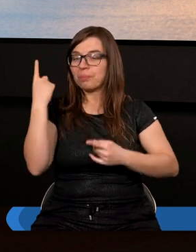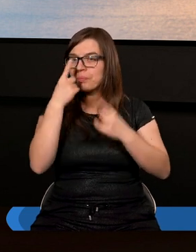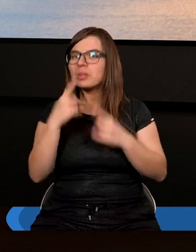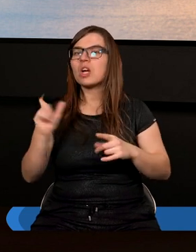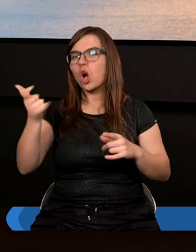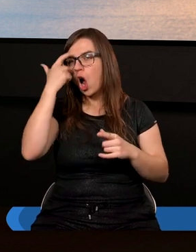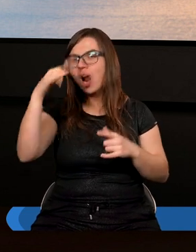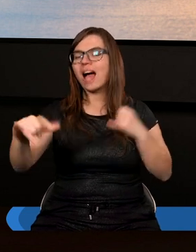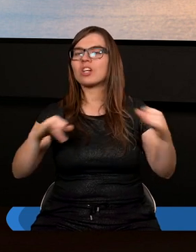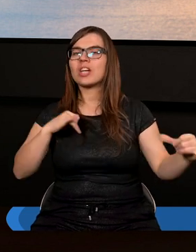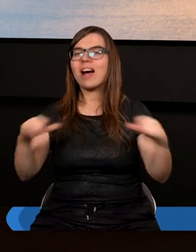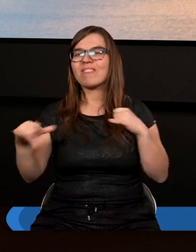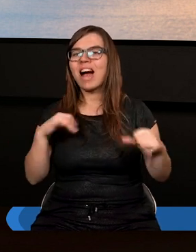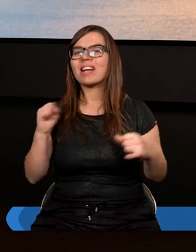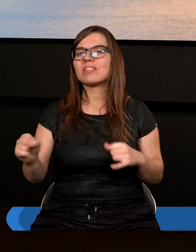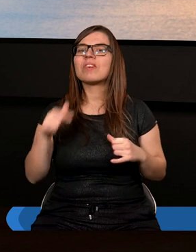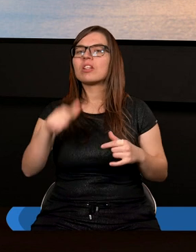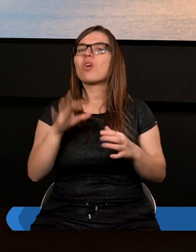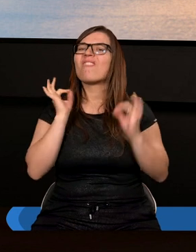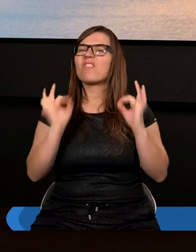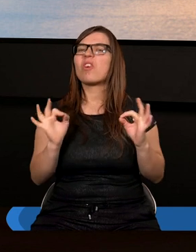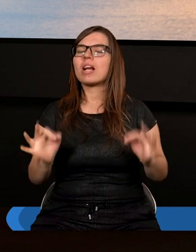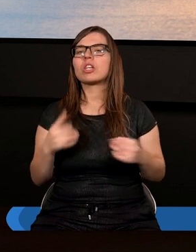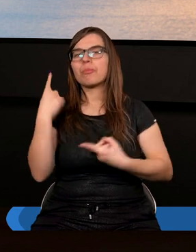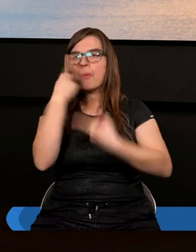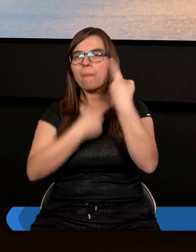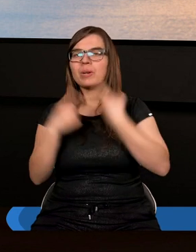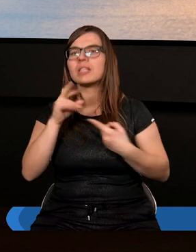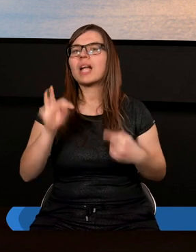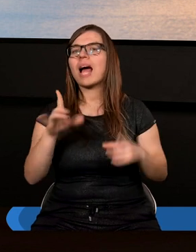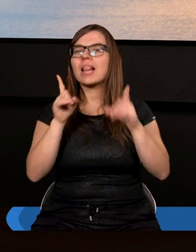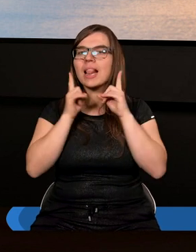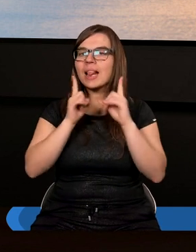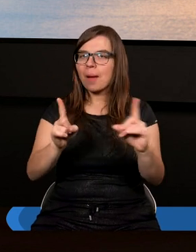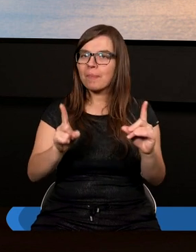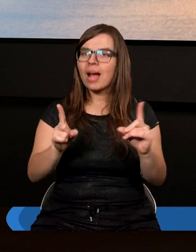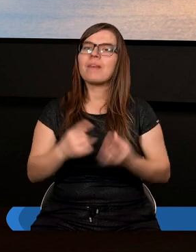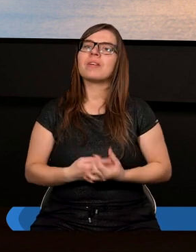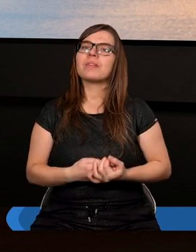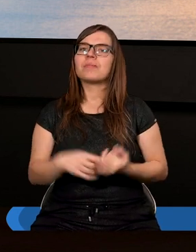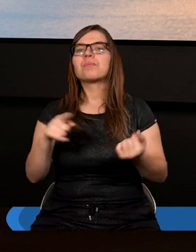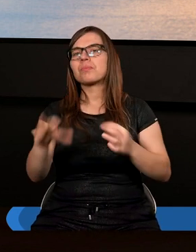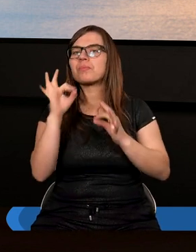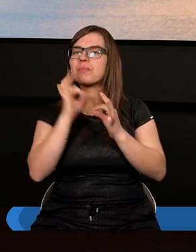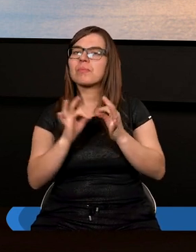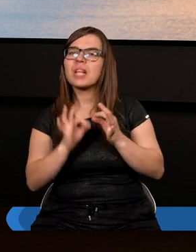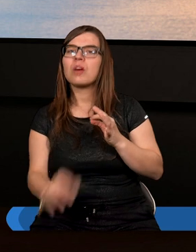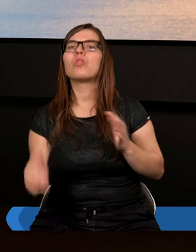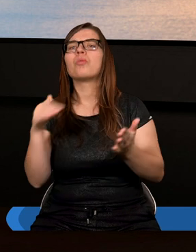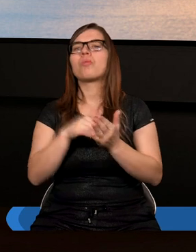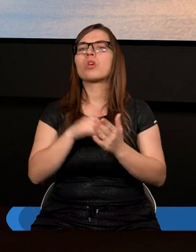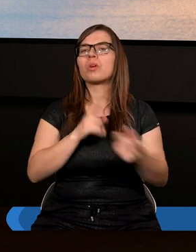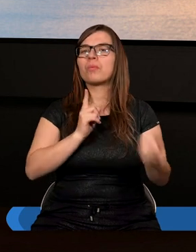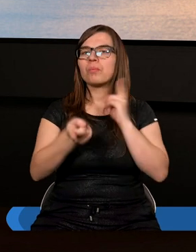tytule, rola szafarstwa, to właściwie pomyślałem, że tak naprawdę chyba szczególnie potrzebujemy